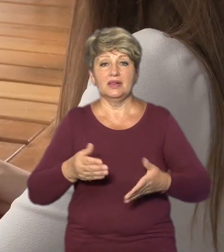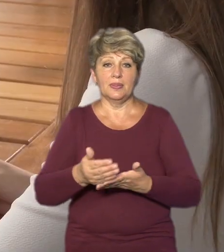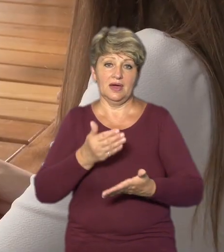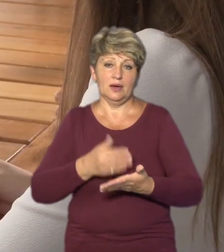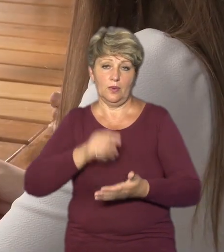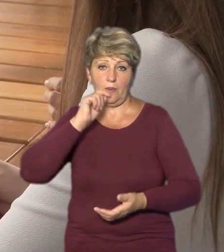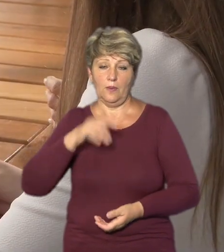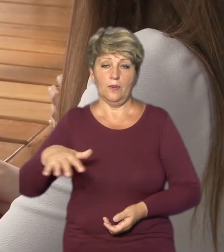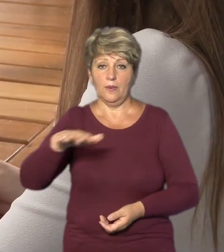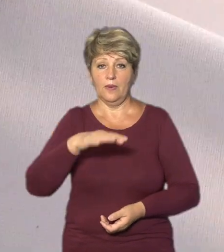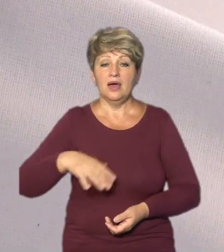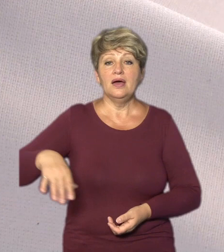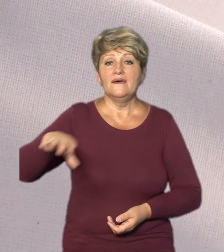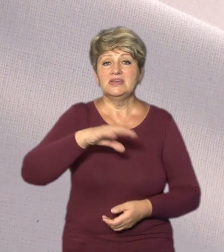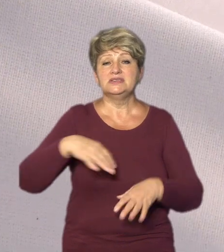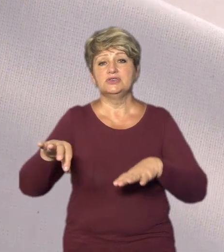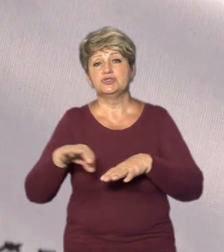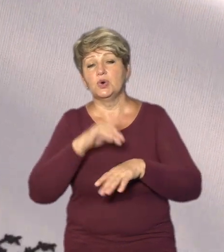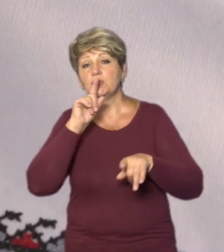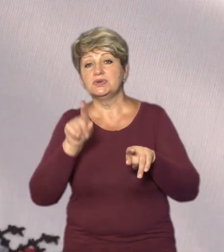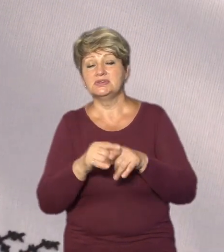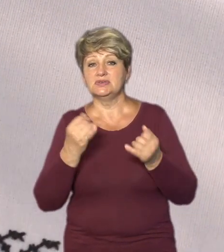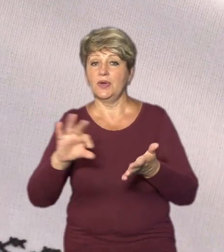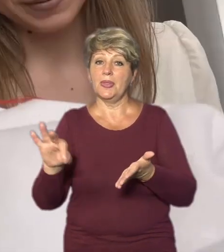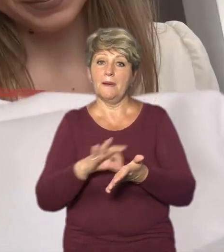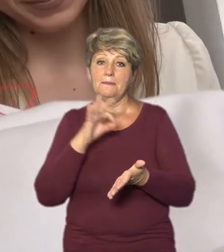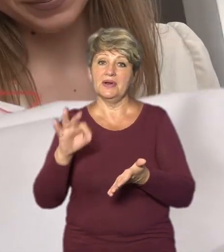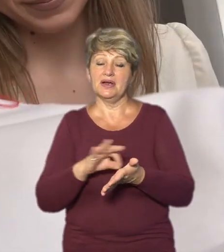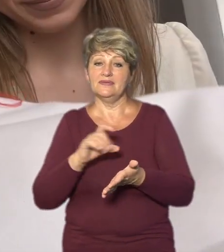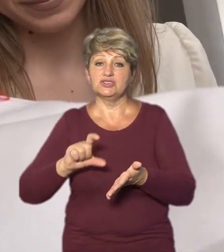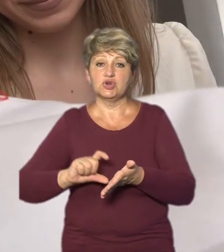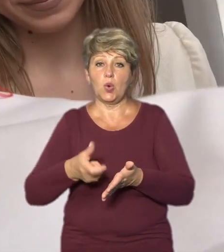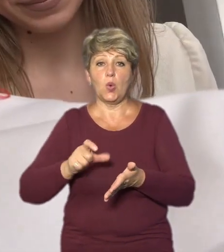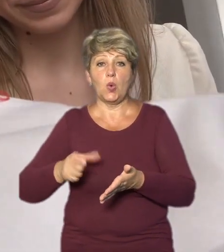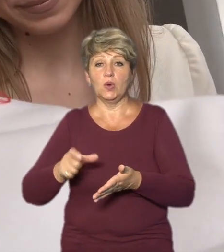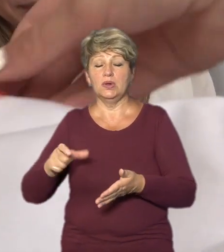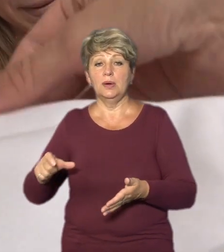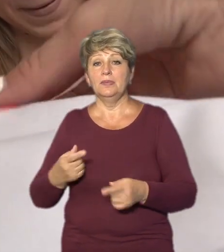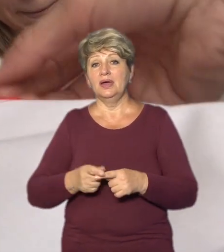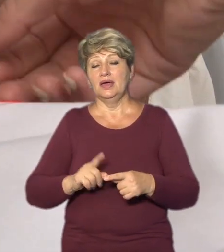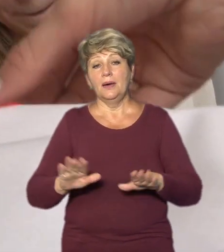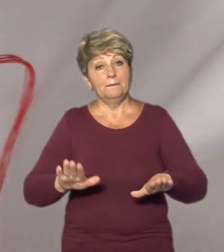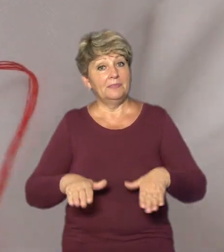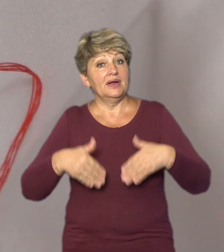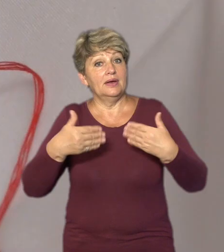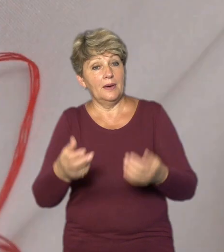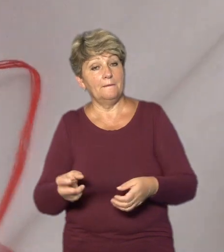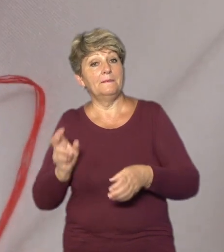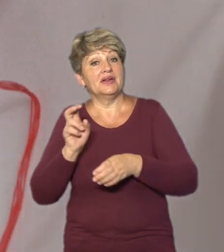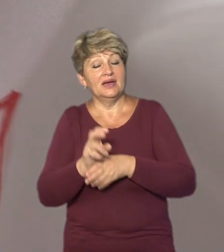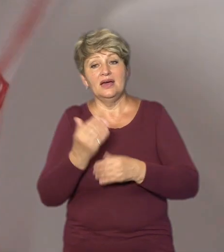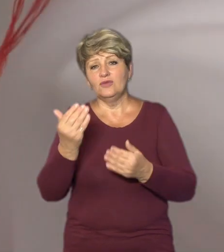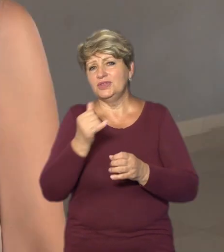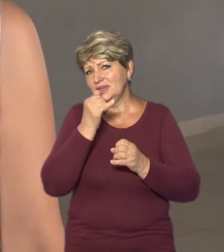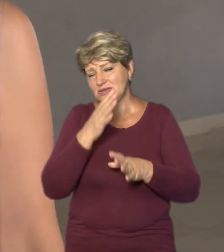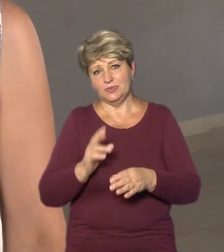Ось ці дружини та сестри військових сьогодні пришиватимуть уламки. Анна розповідає, організатори запропонували прийти, і вона не змогла